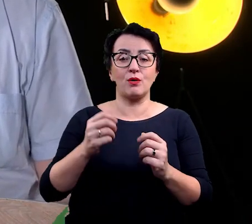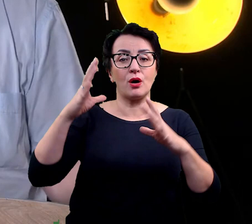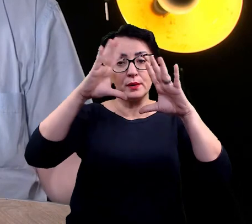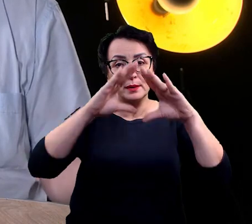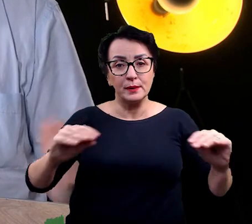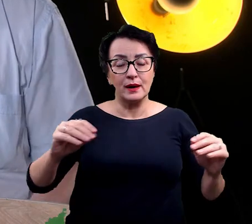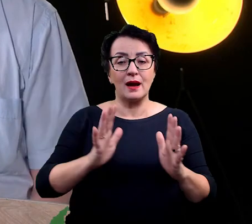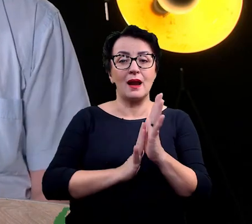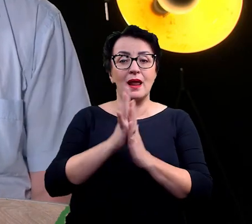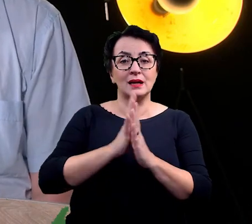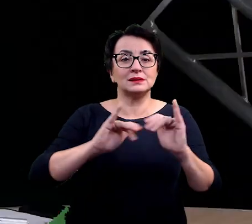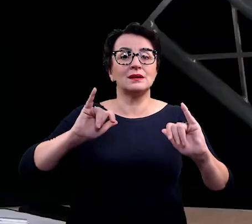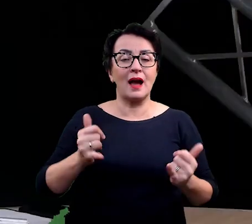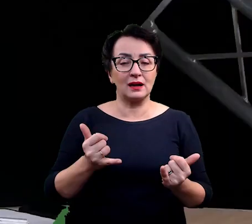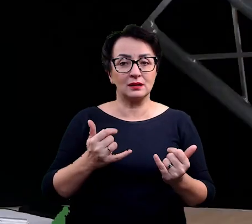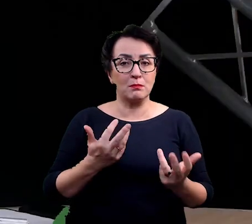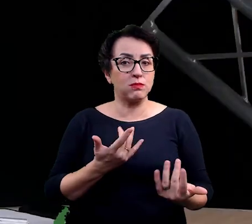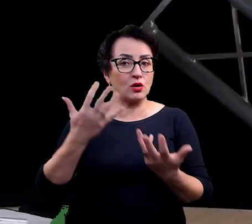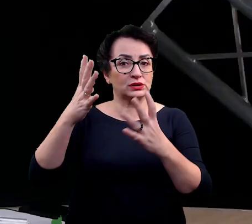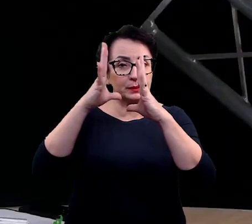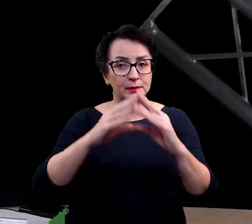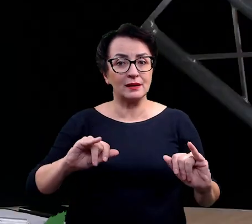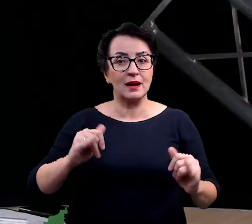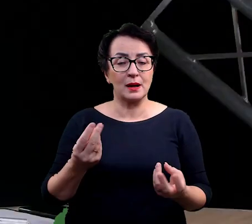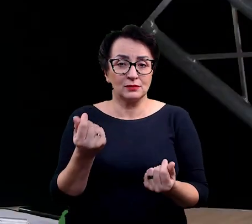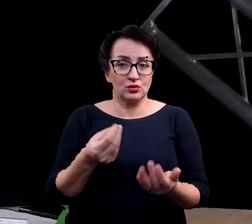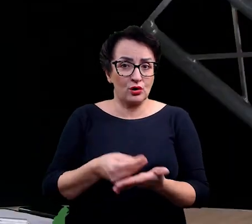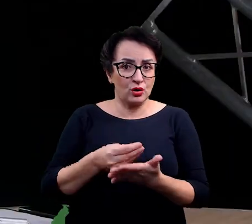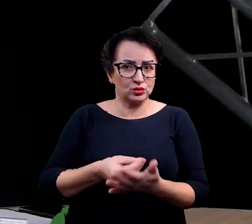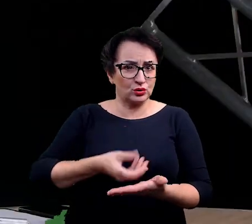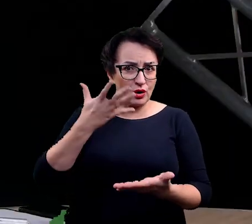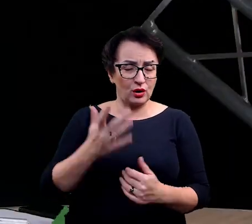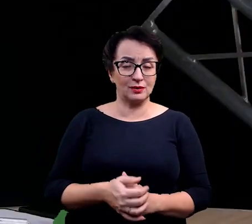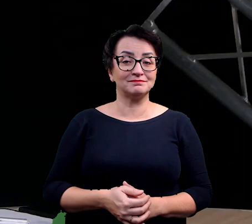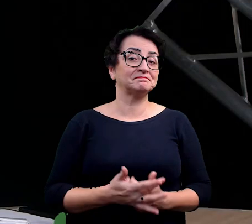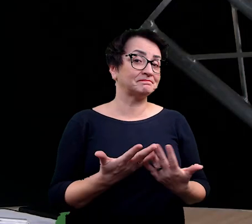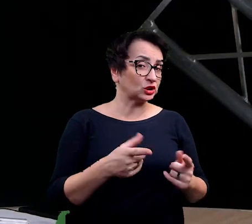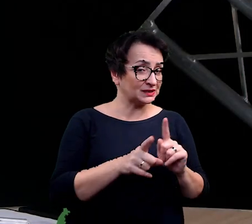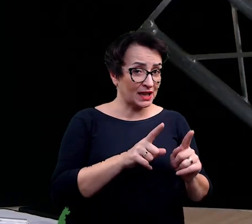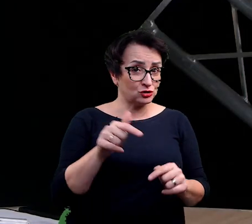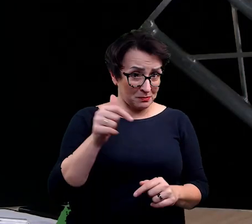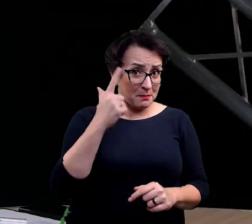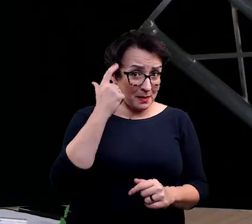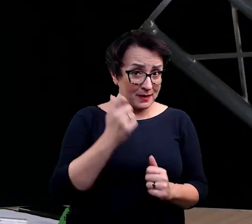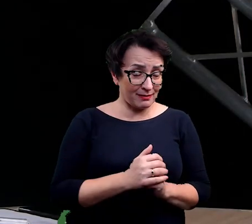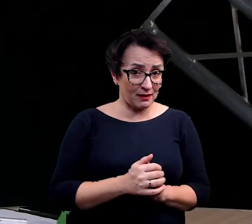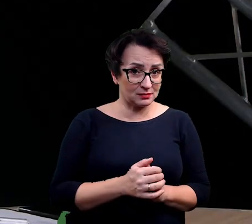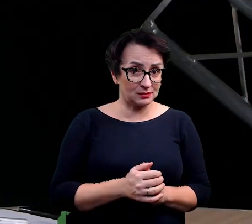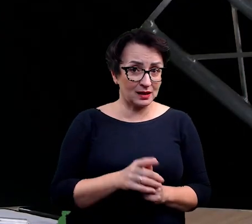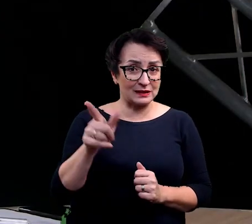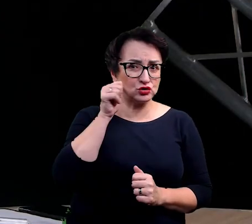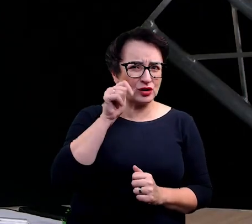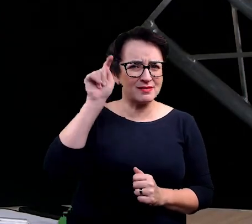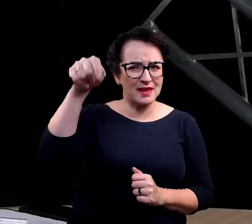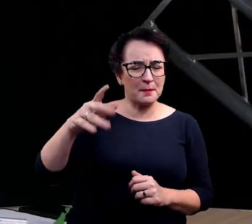teren. Rozumiem. Czyli o tym trzeba pamiętać. Bo mieszkasz tam na co dzień, gdybyś, i chyba każdy z nas